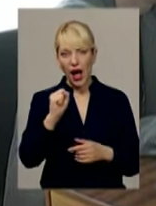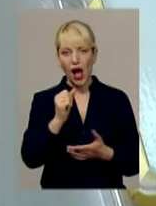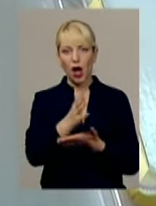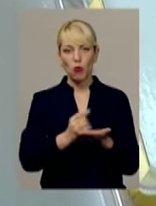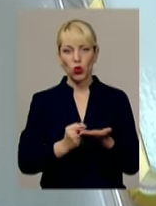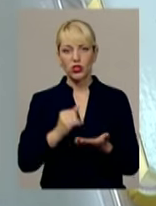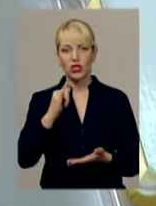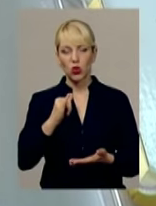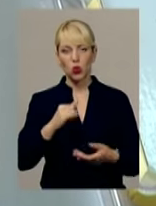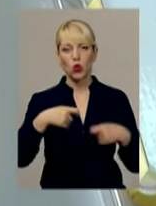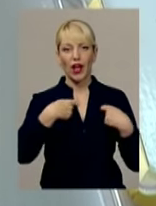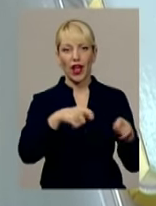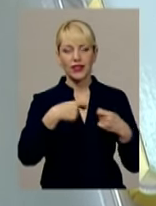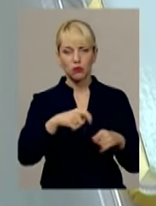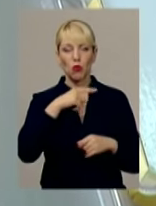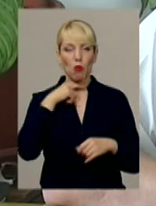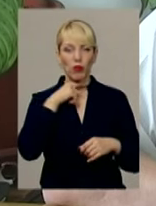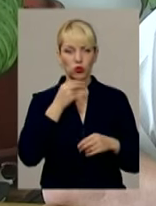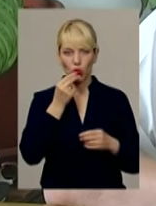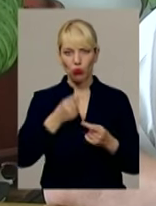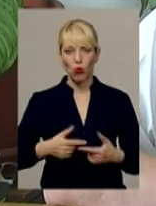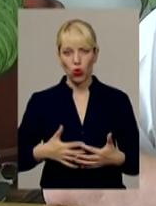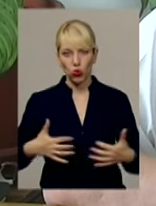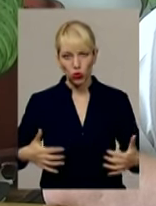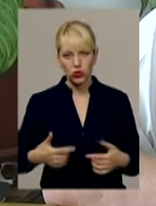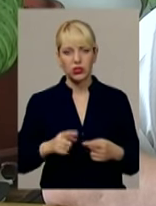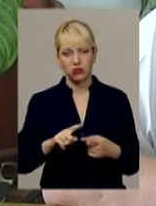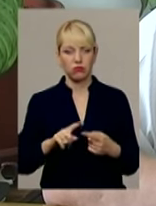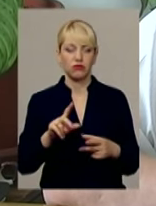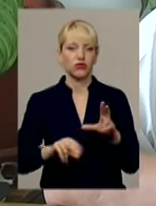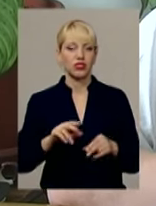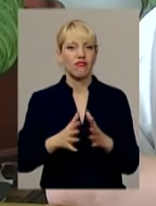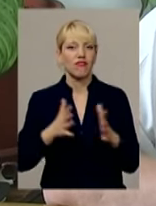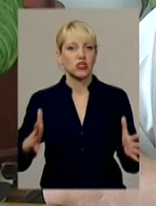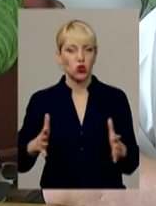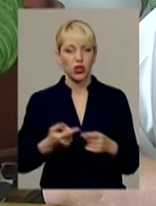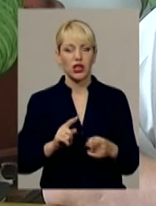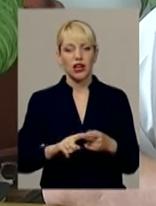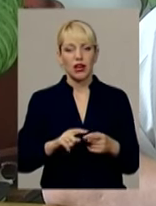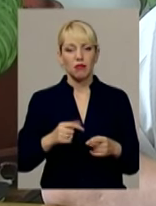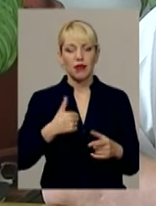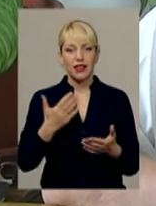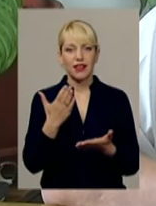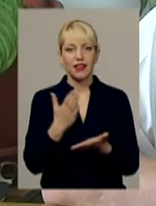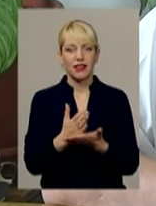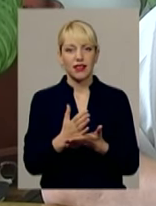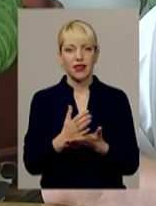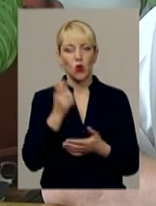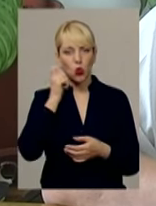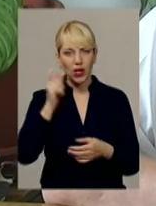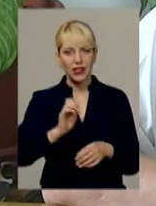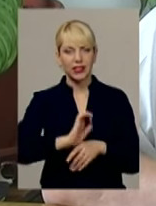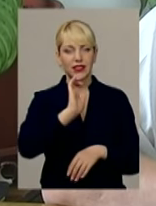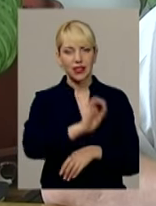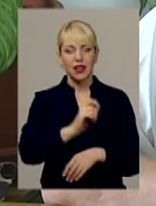експорту м'ясної продукції дуже високий. Ми експортуємо, Україна експортує м'ясо